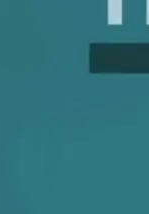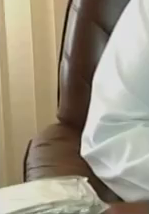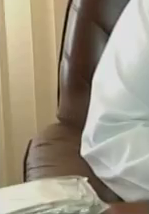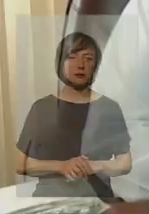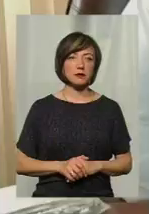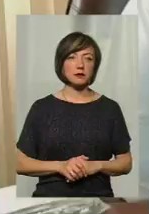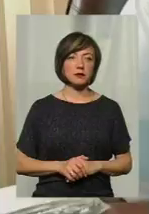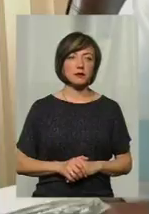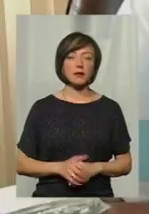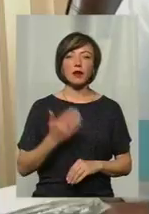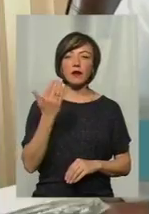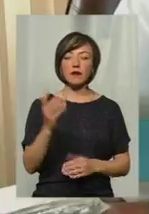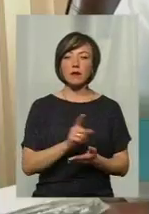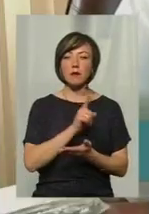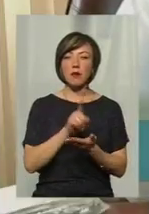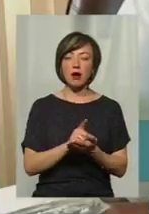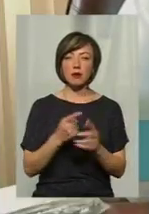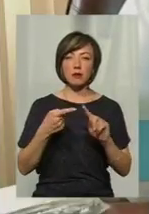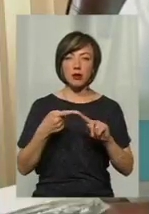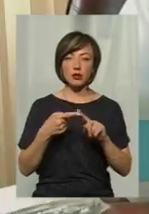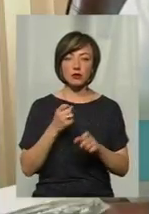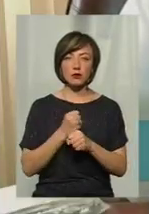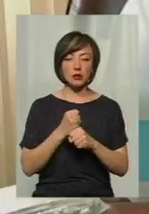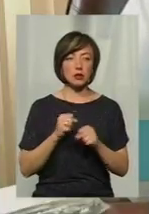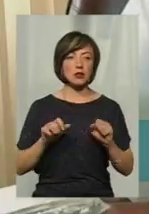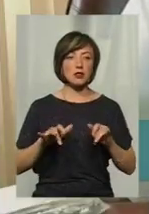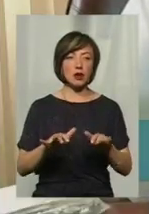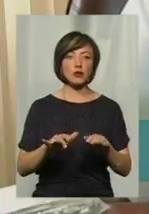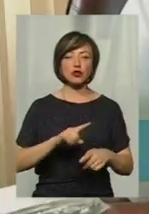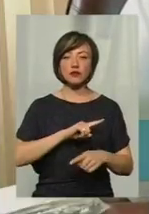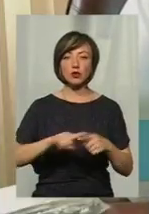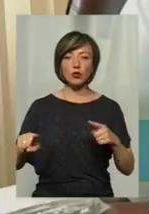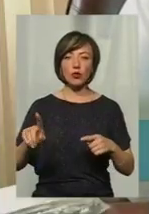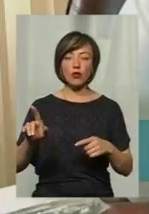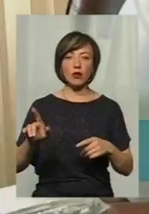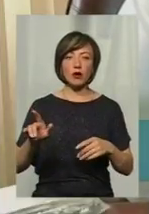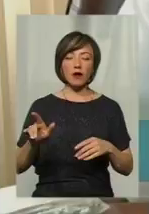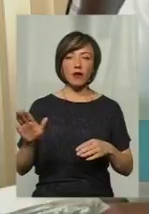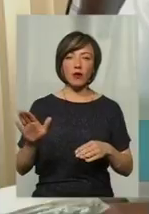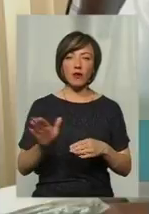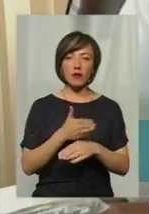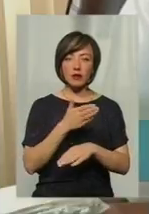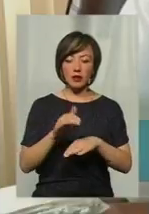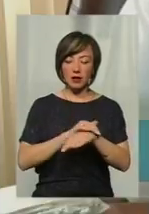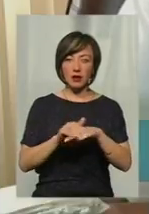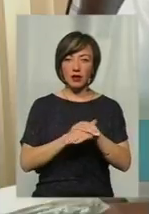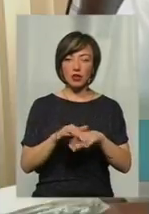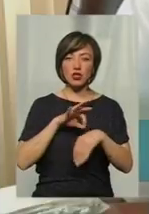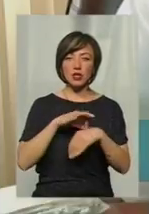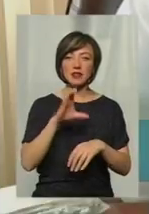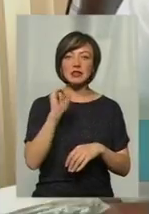Ви маєте, по-перше, вжити заходів швидкого видалення шкіри соку рослини,